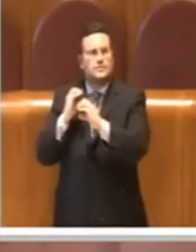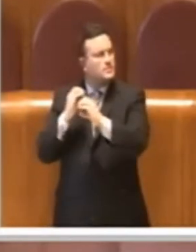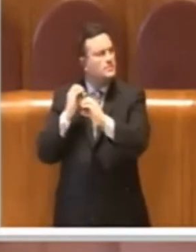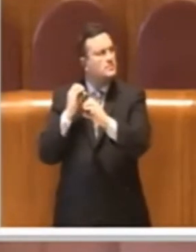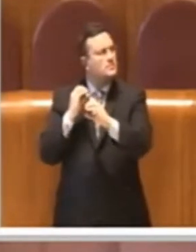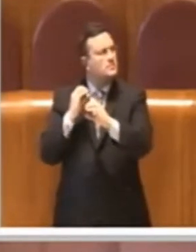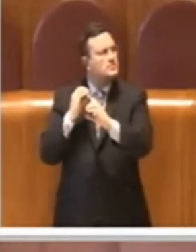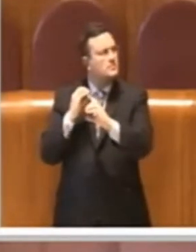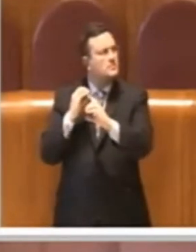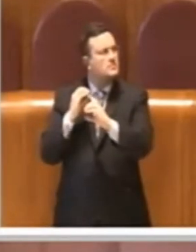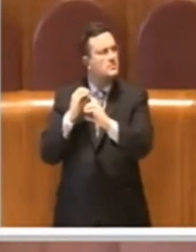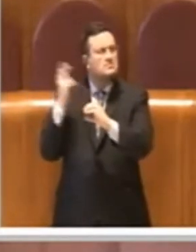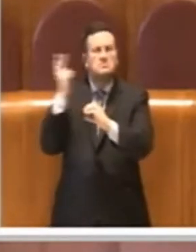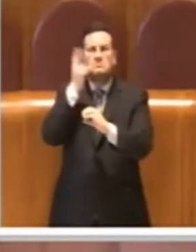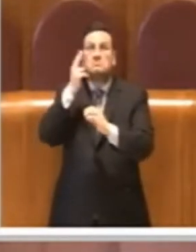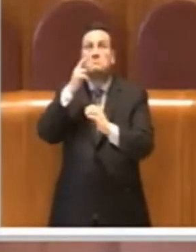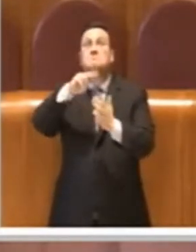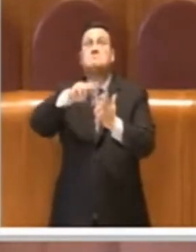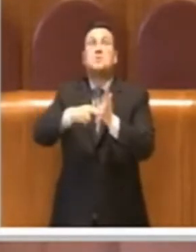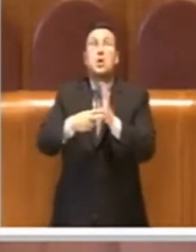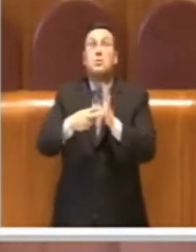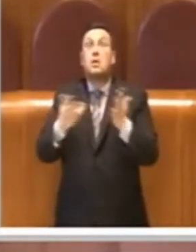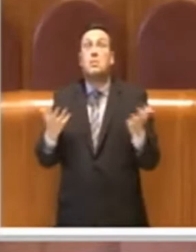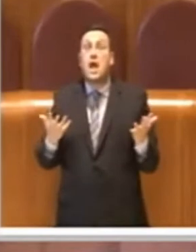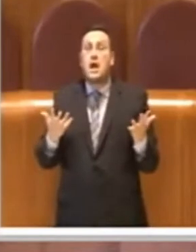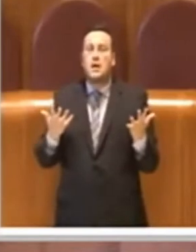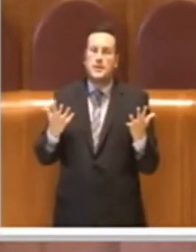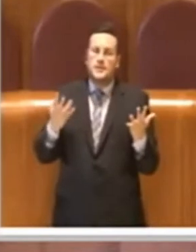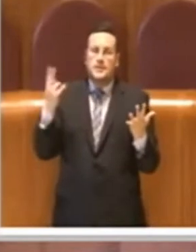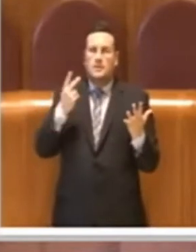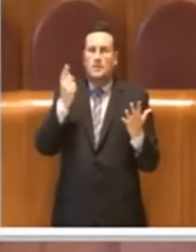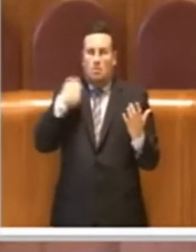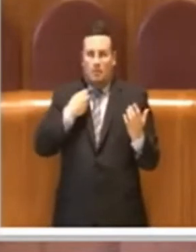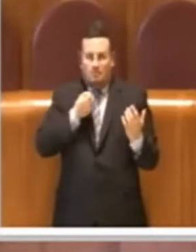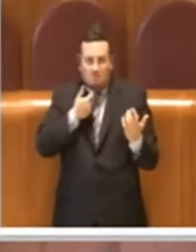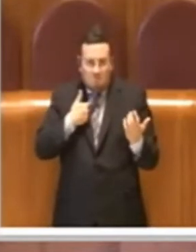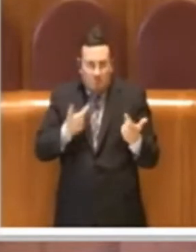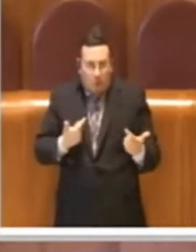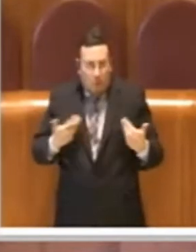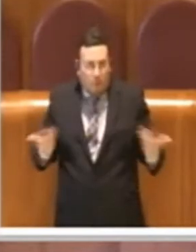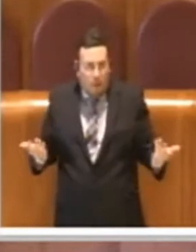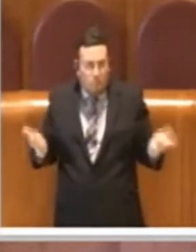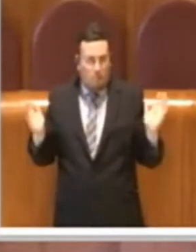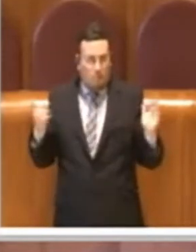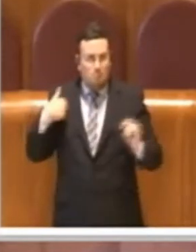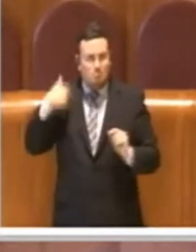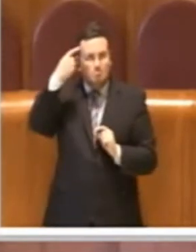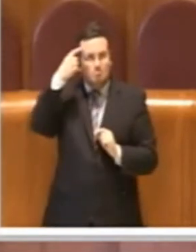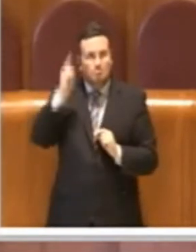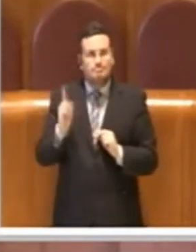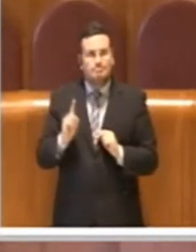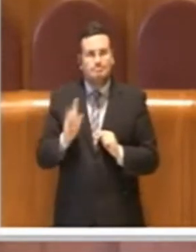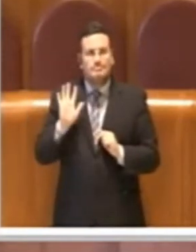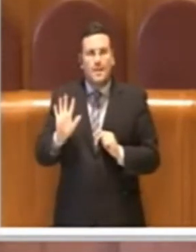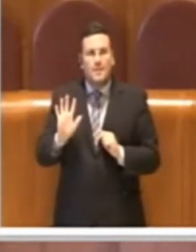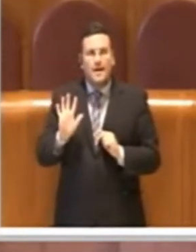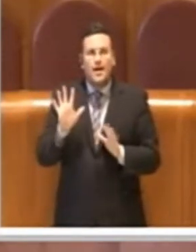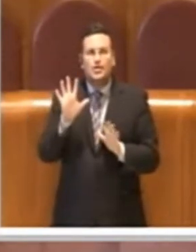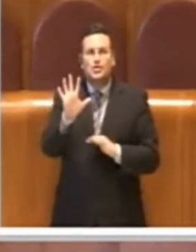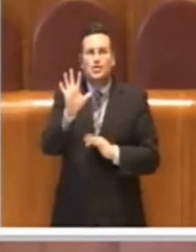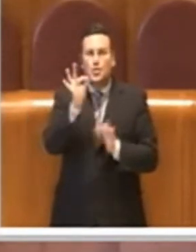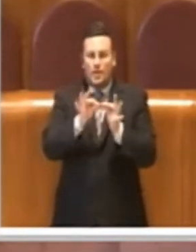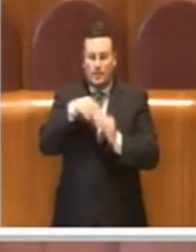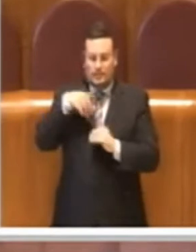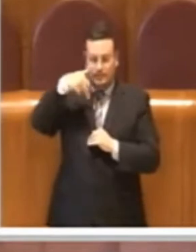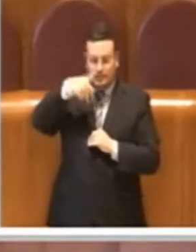ci sono stati particolari problemi, magari sarò stato fortunato, ma praticamente quasi in contemporanea, cinque minuti che ho attraversato